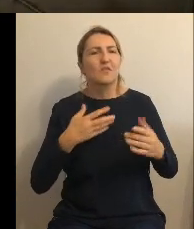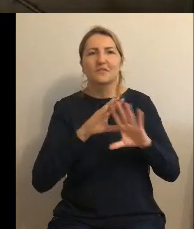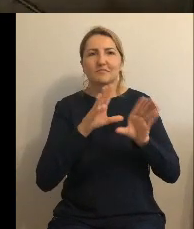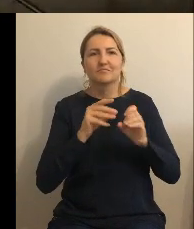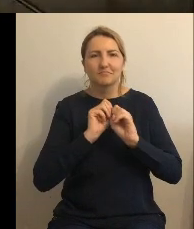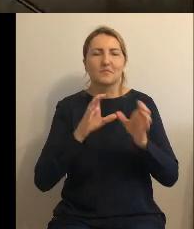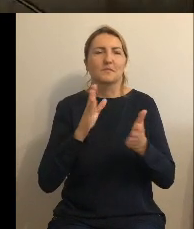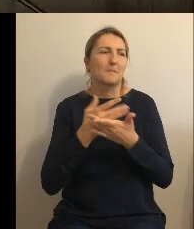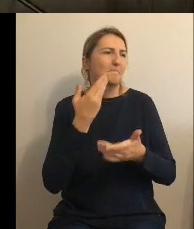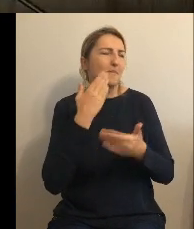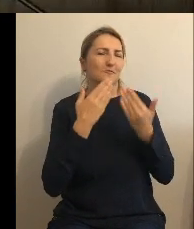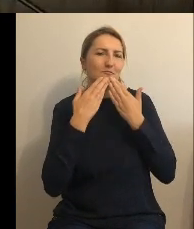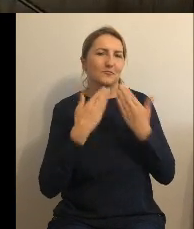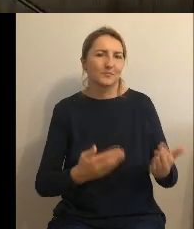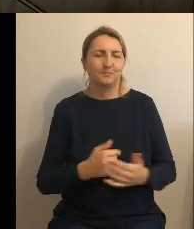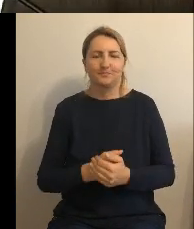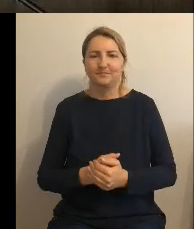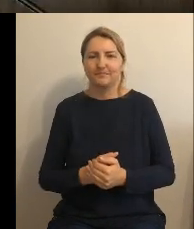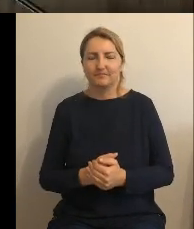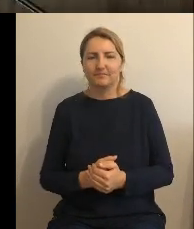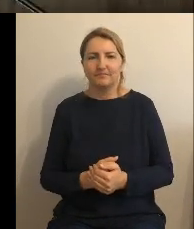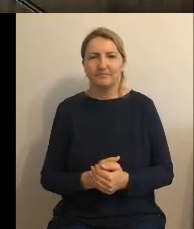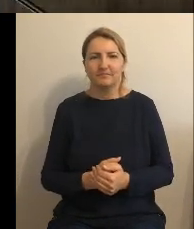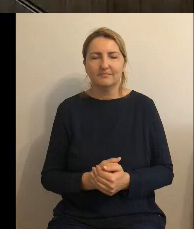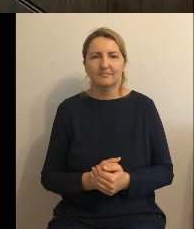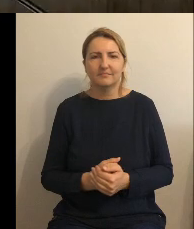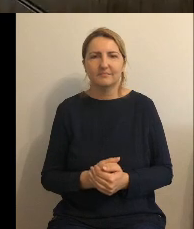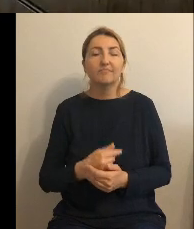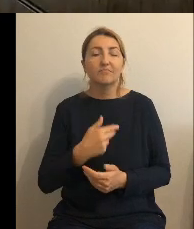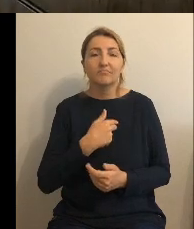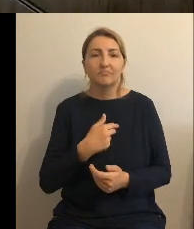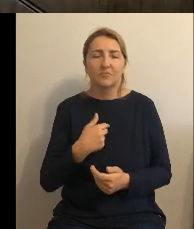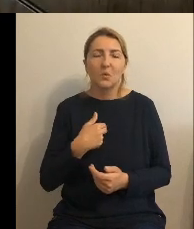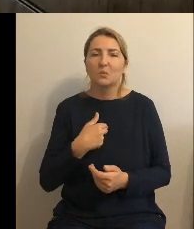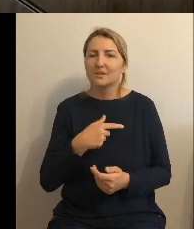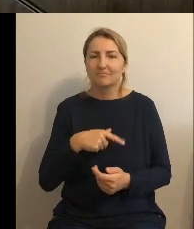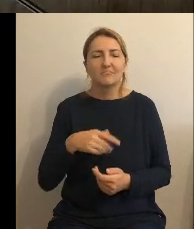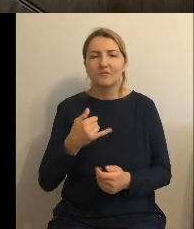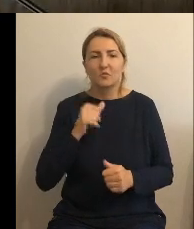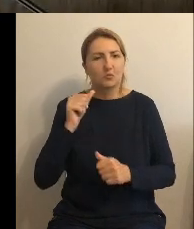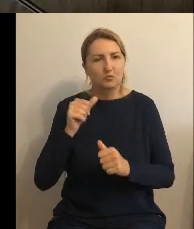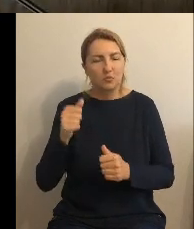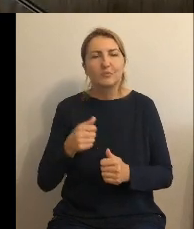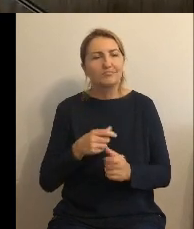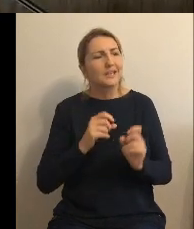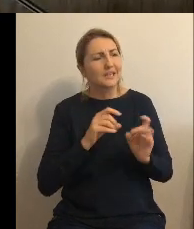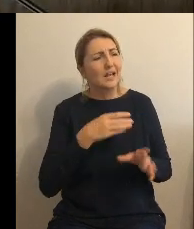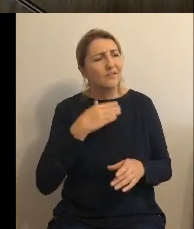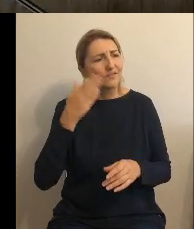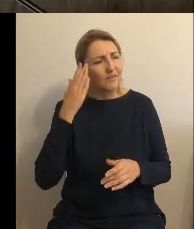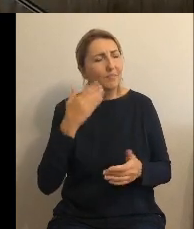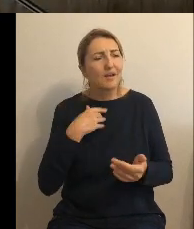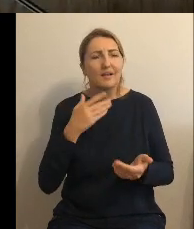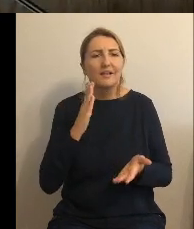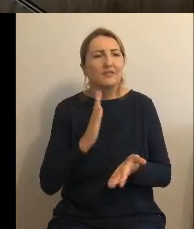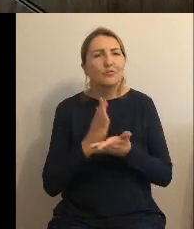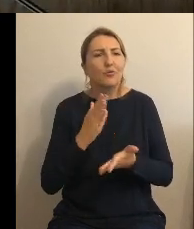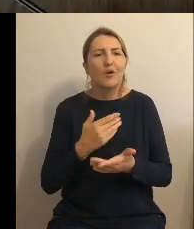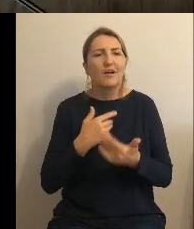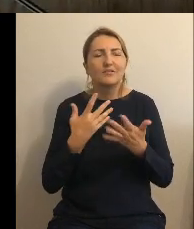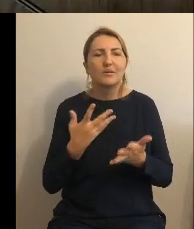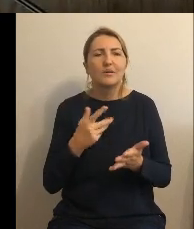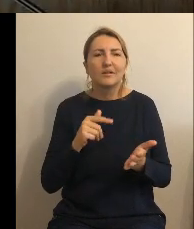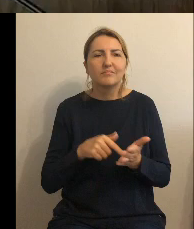jakaś szkoła może składać, składamy. Ja wiem o tym, dlatego mówię, ale moja, jak to się mówi, ta koszula akurat jest bliższa mojemu ciału,